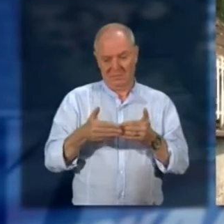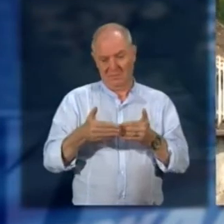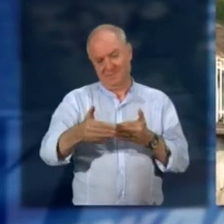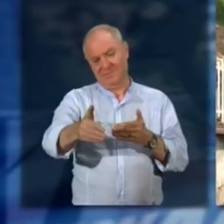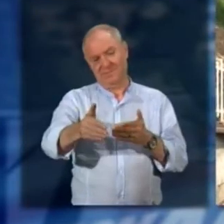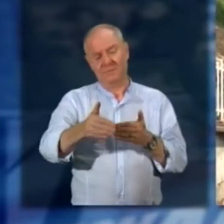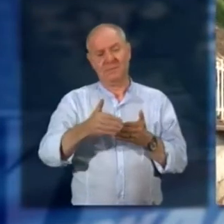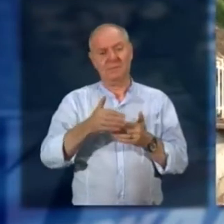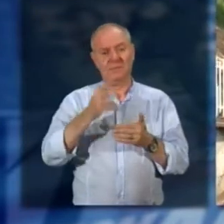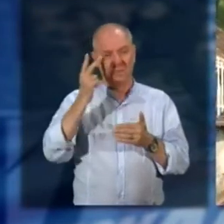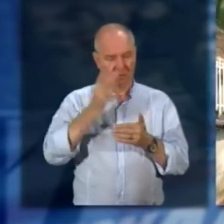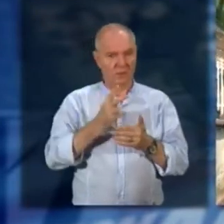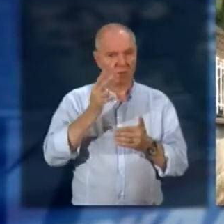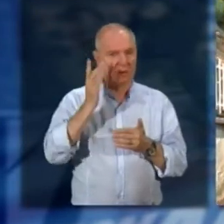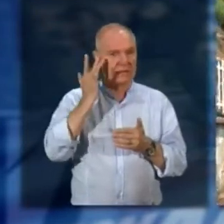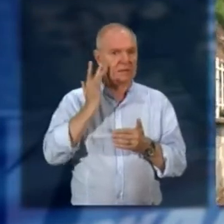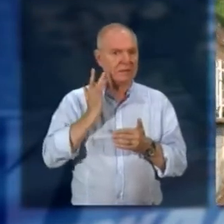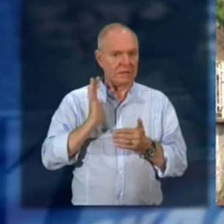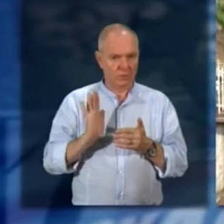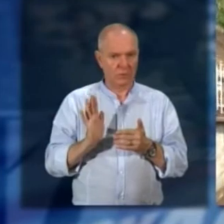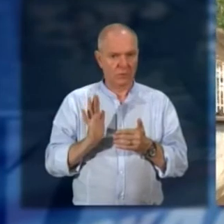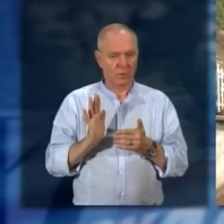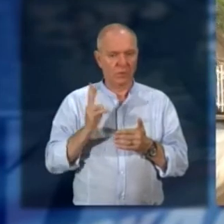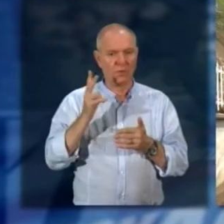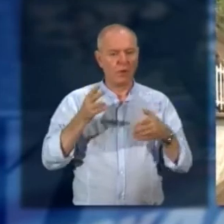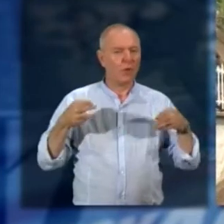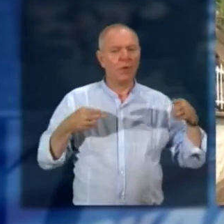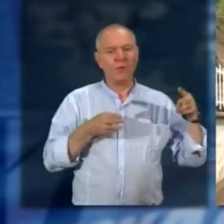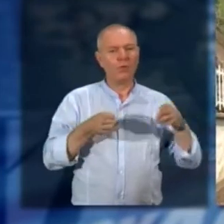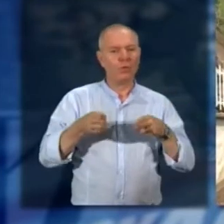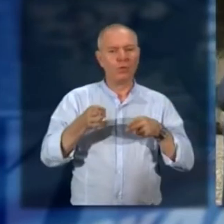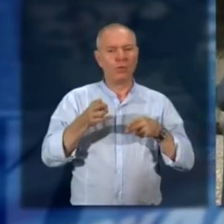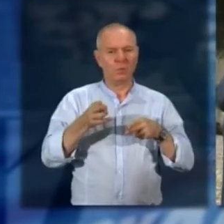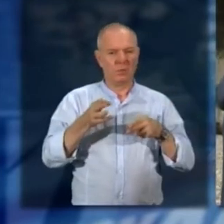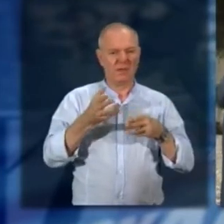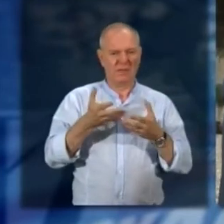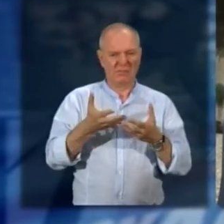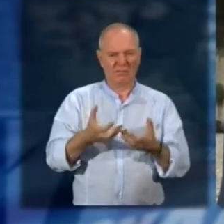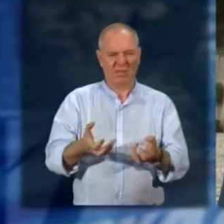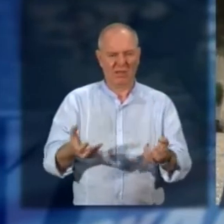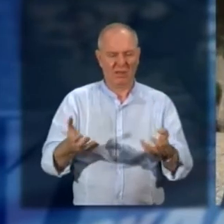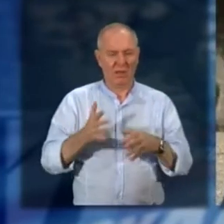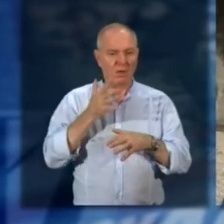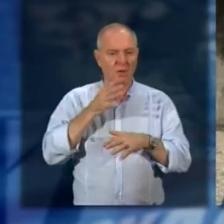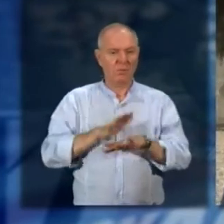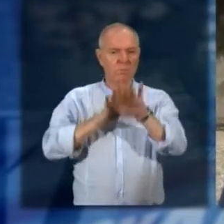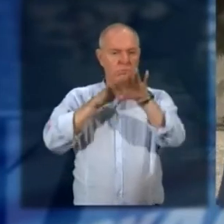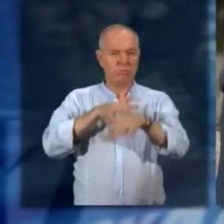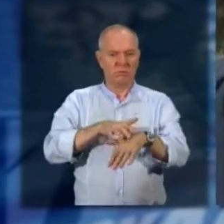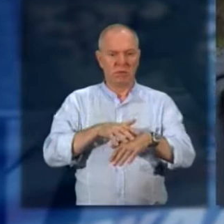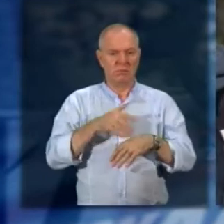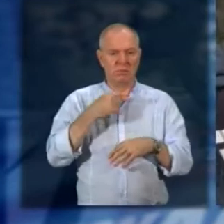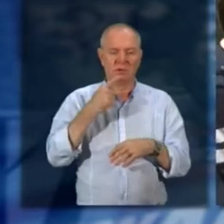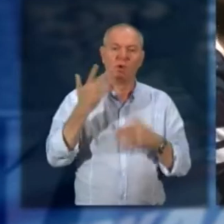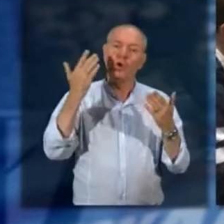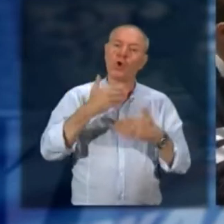smottamento si è rischiato un altro dramma perché il rio Flogno è pienissimo di detriti, che cosa ha sentito questa notte? La notte è